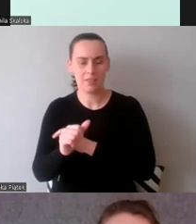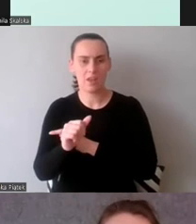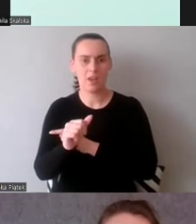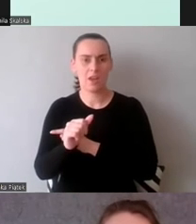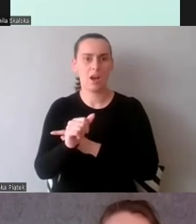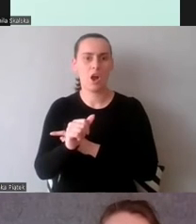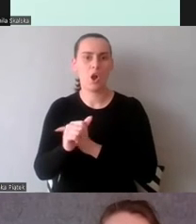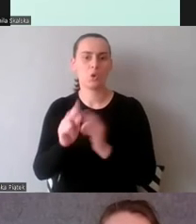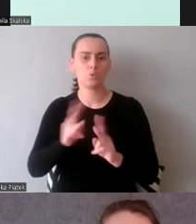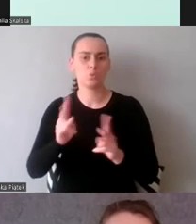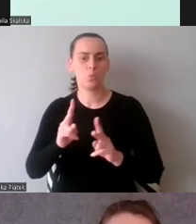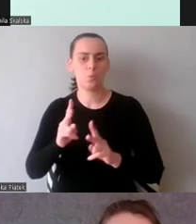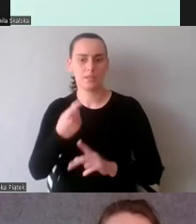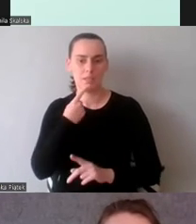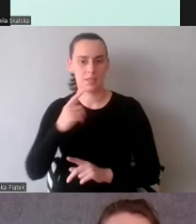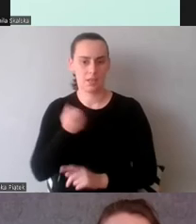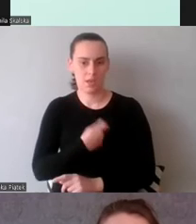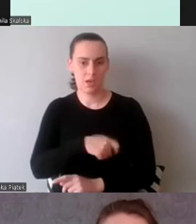hiszpańskiego.